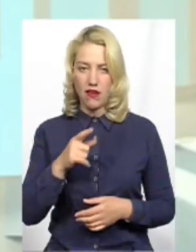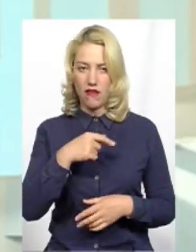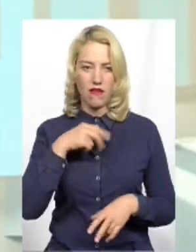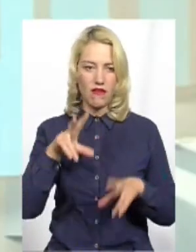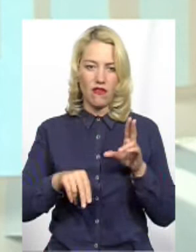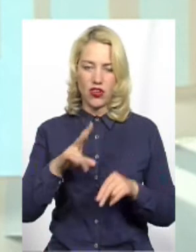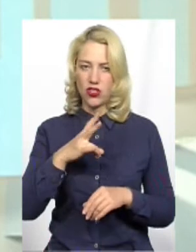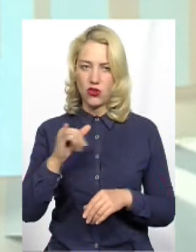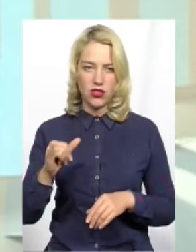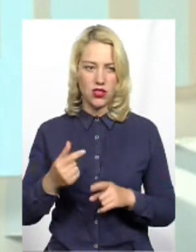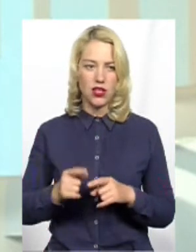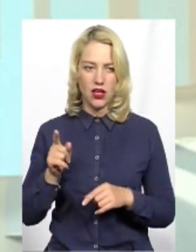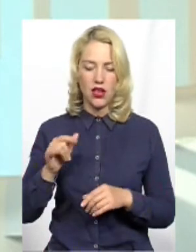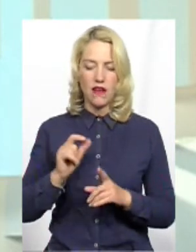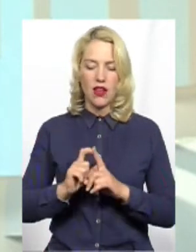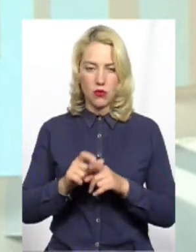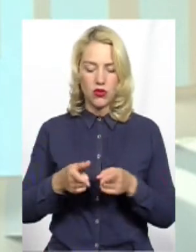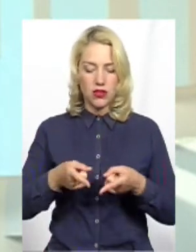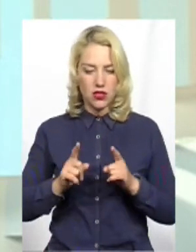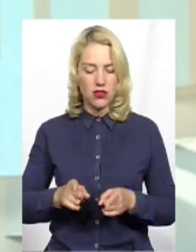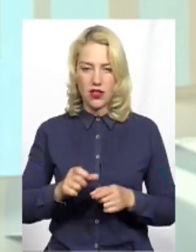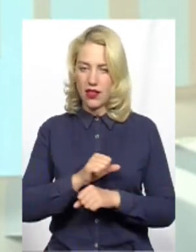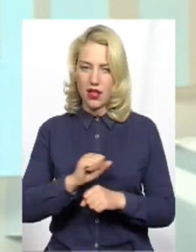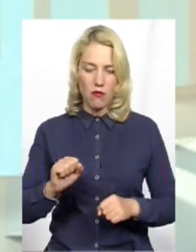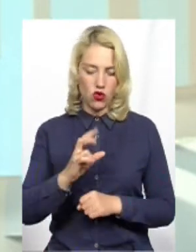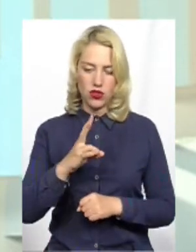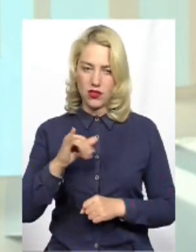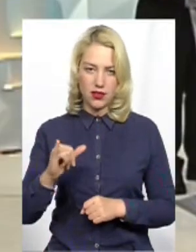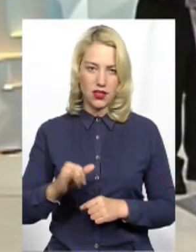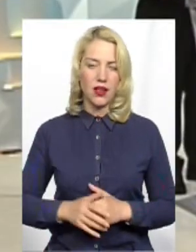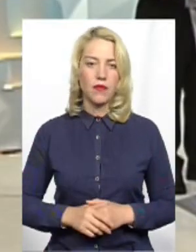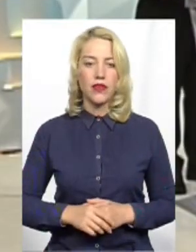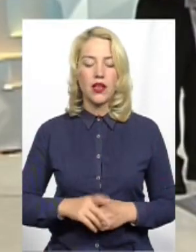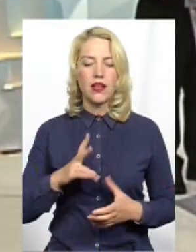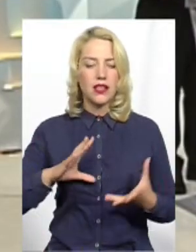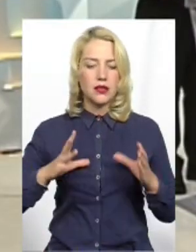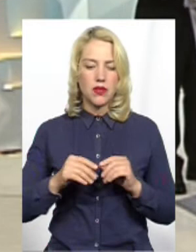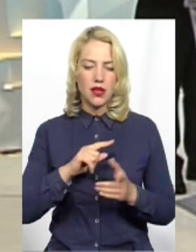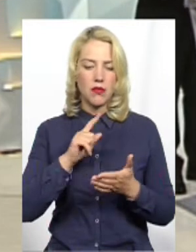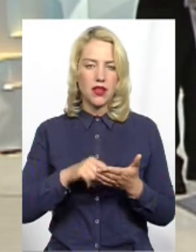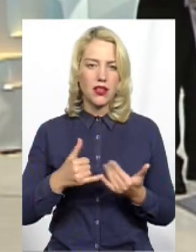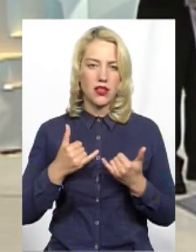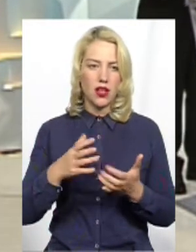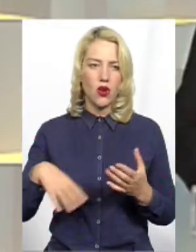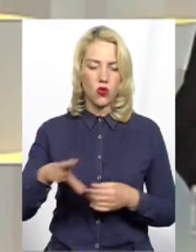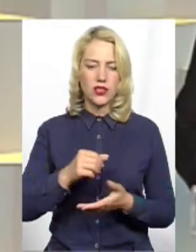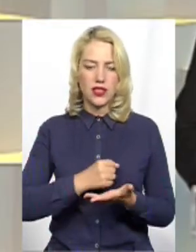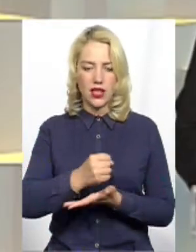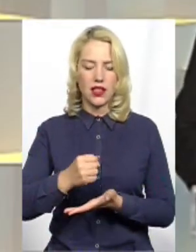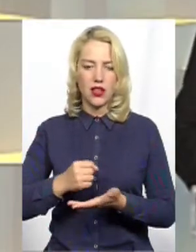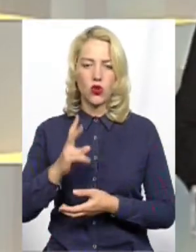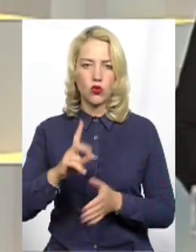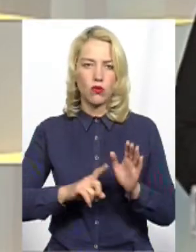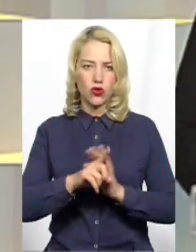Насправді ні. Відповідно до регламенту Верховної Ради не можна. І питання спільне для всіх кандидатів. Хто почав війну на Сході України?